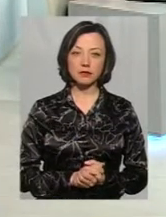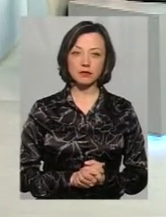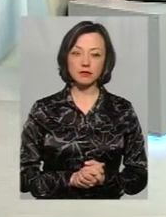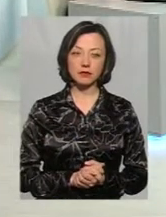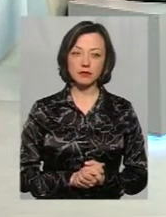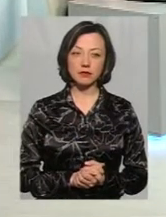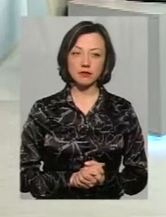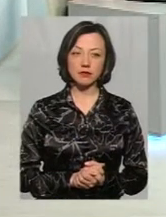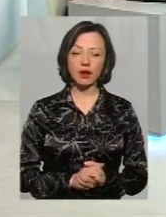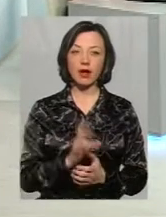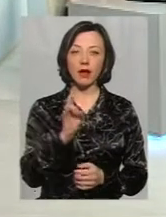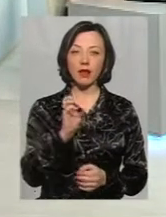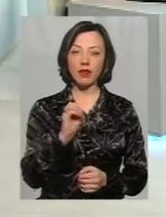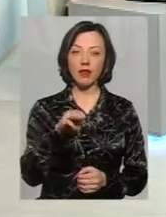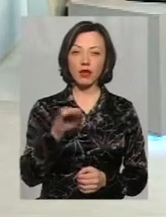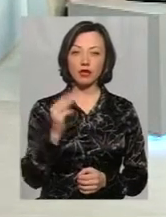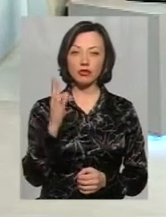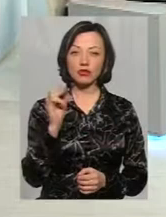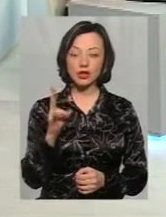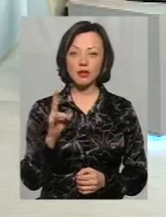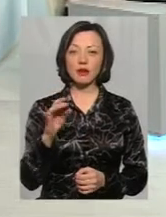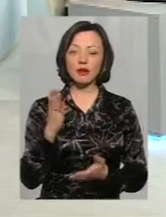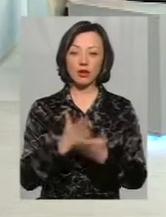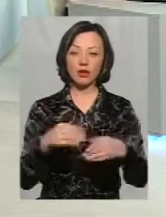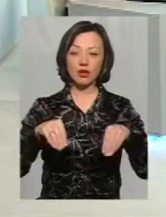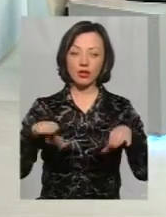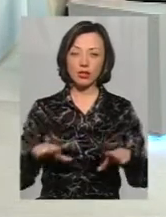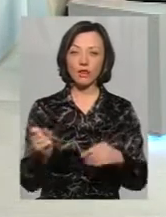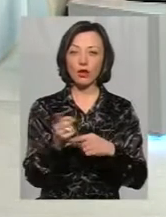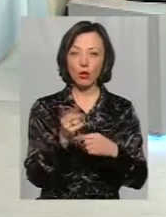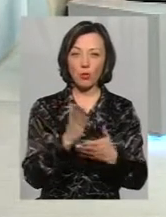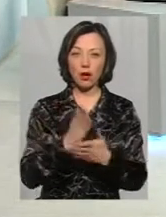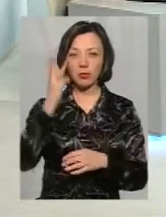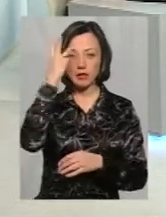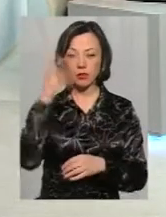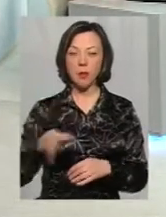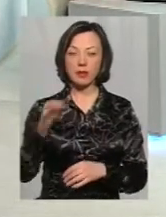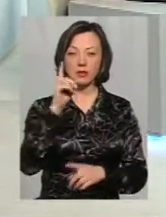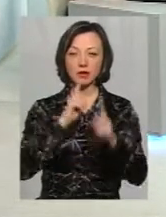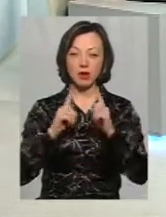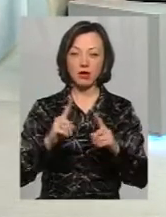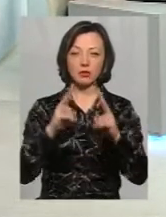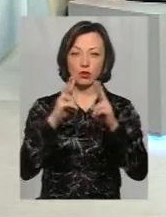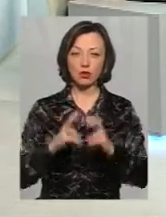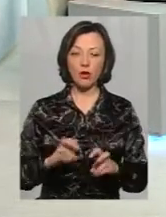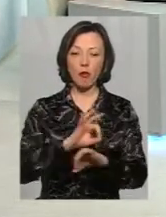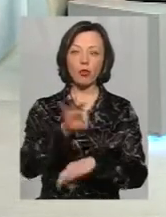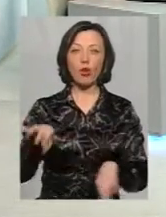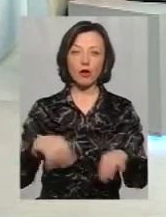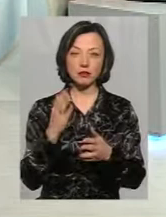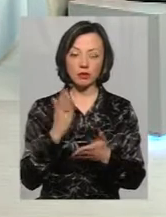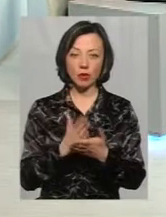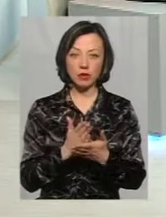Згадували, і в Нетівщині вже є таке рішення, і в сусідньому обласному центрі в Тернополі є, і в Хмельницькій обласній раді на розгляді зараз знаходиться проєкт.